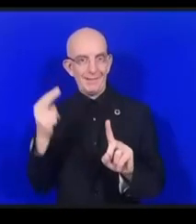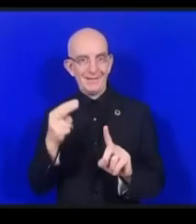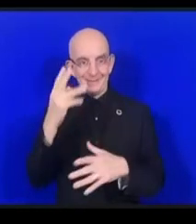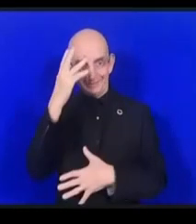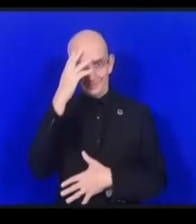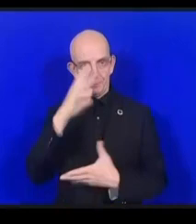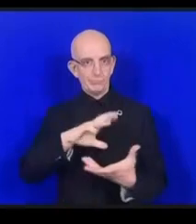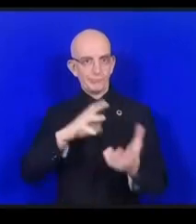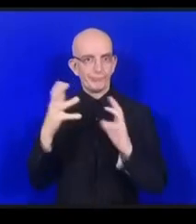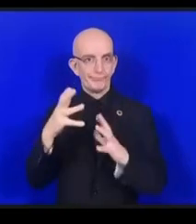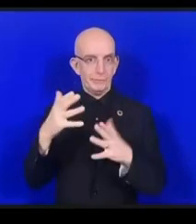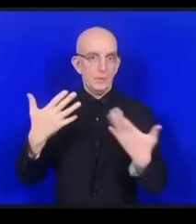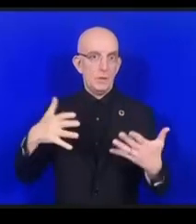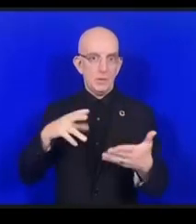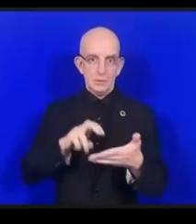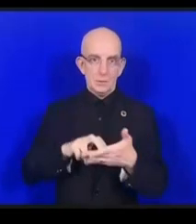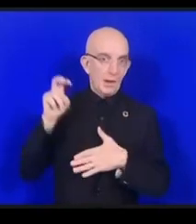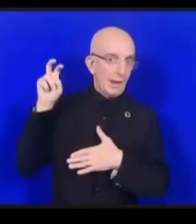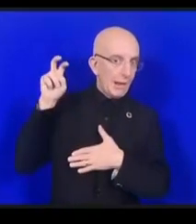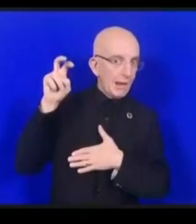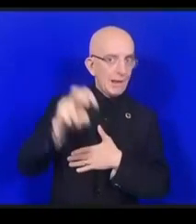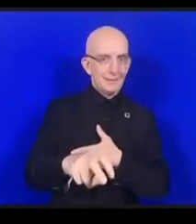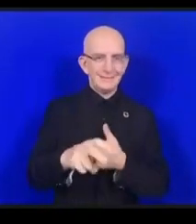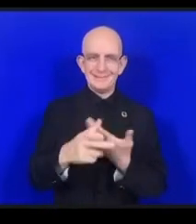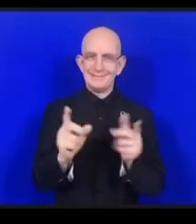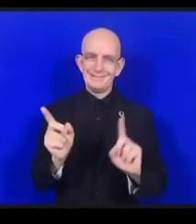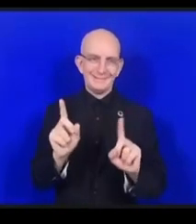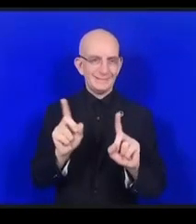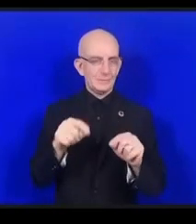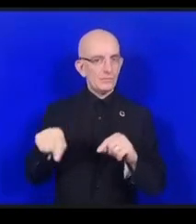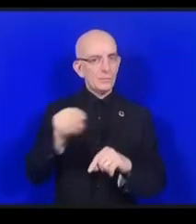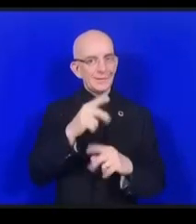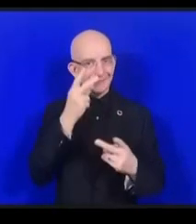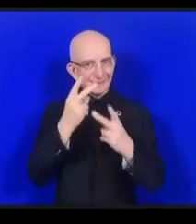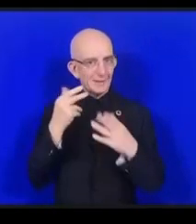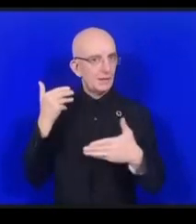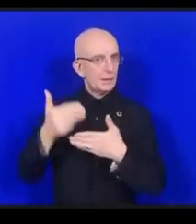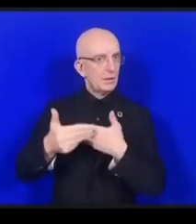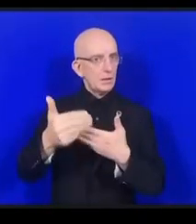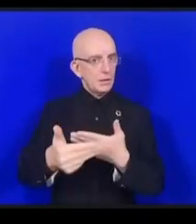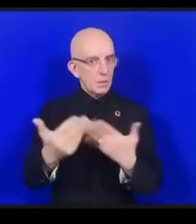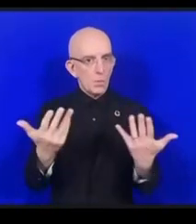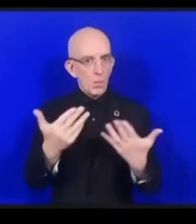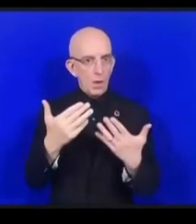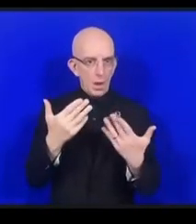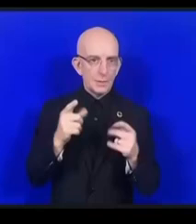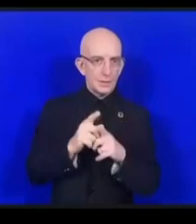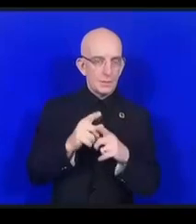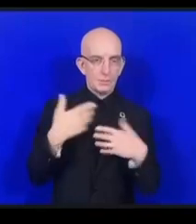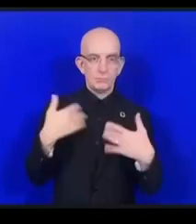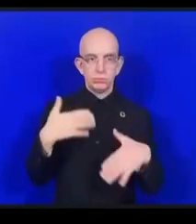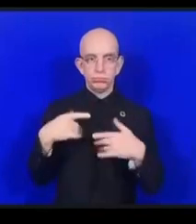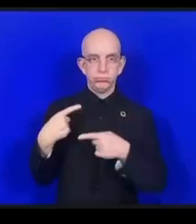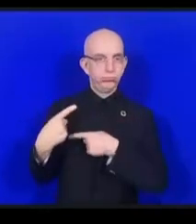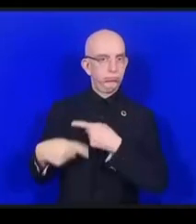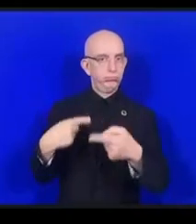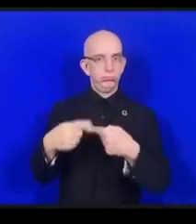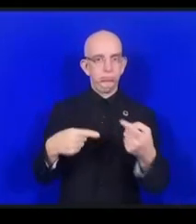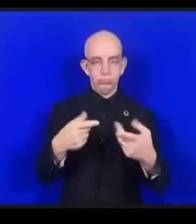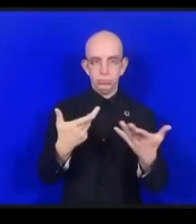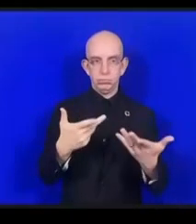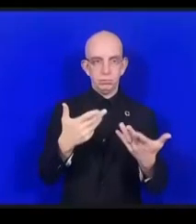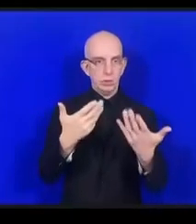ou les progrès incroyables que l'on a vu au niveau de la traduction automatisée je crois qu'il est très